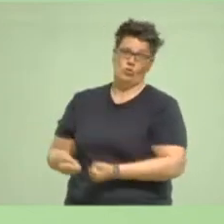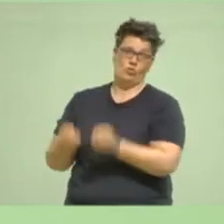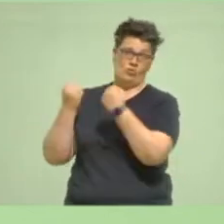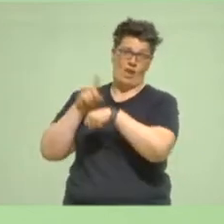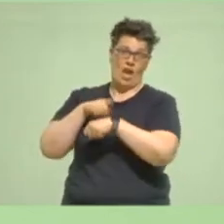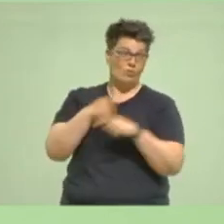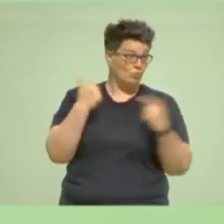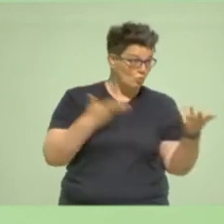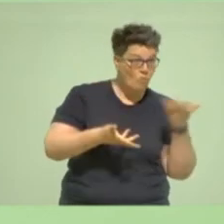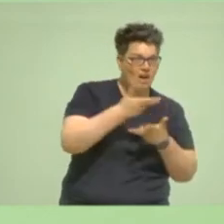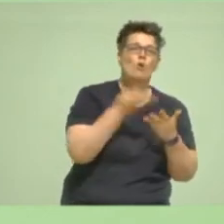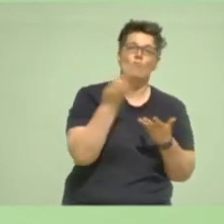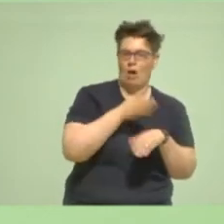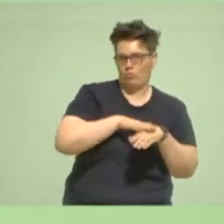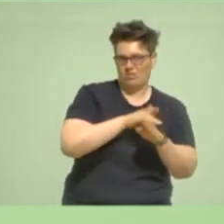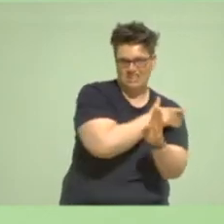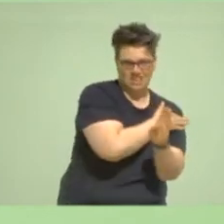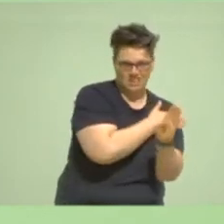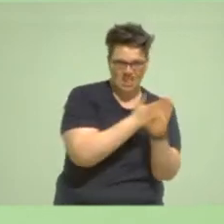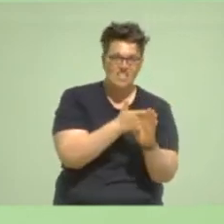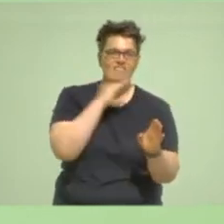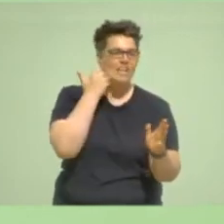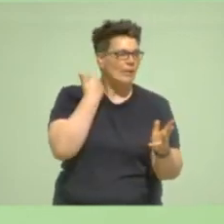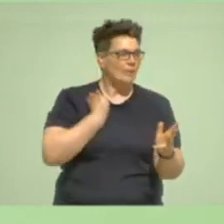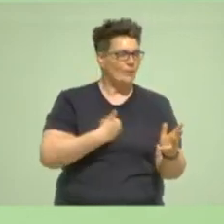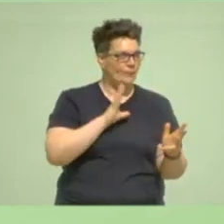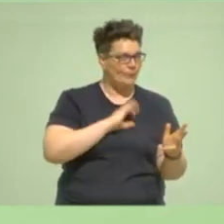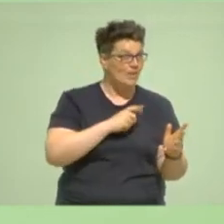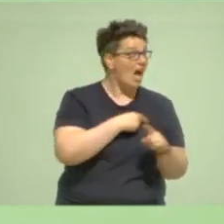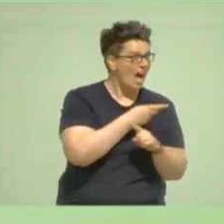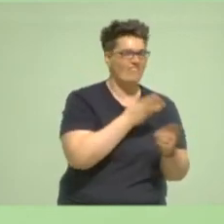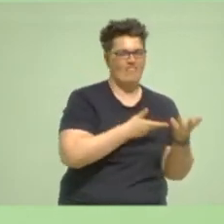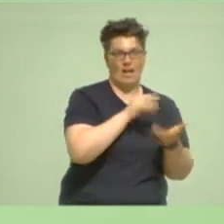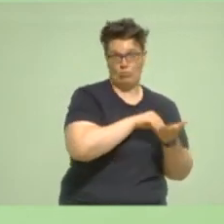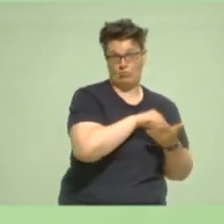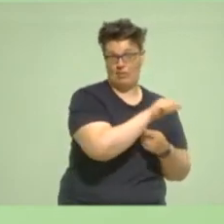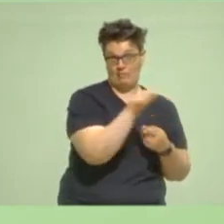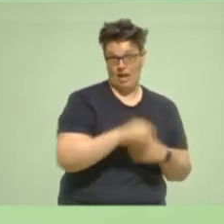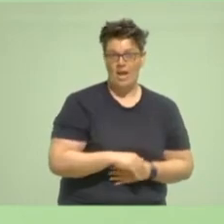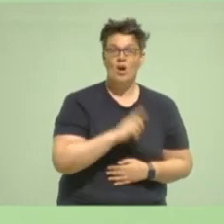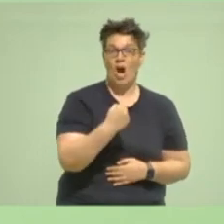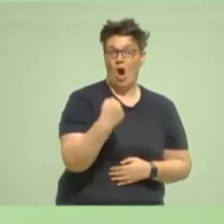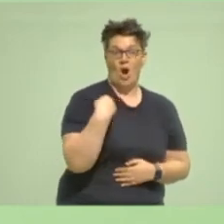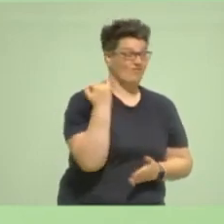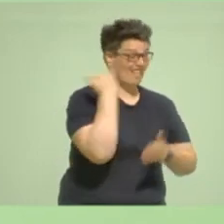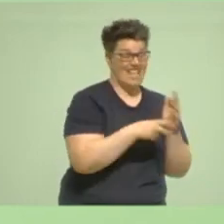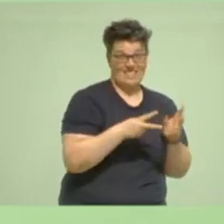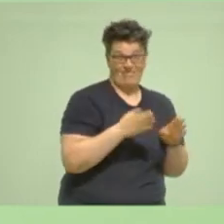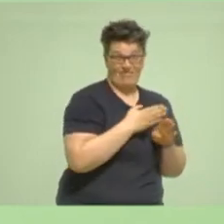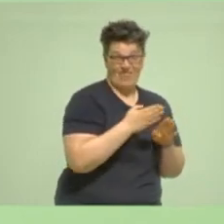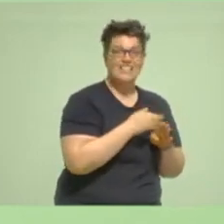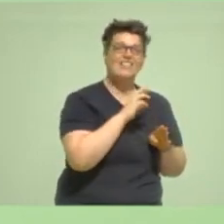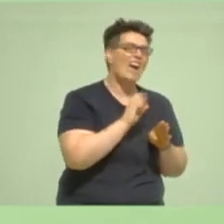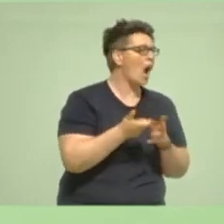Zeit gebraucht, das hat Nerven gebraucht von allen, die verhandelt haben und in der letzten Phase besonders von denen, die in der